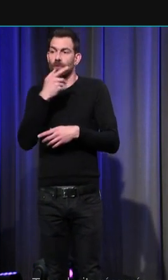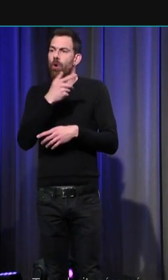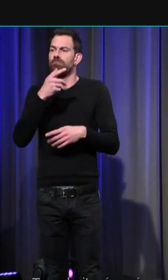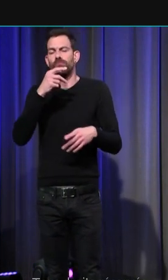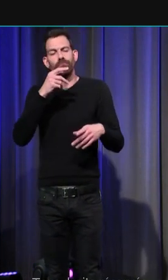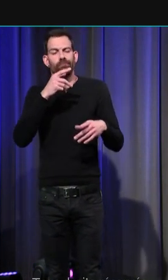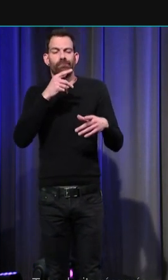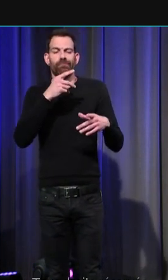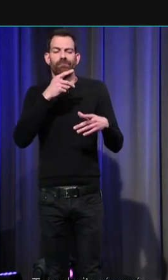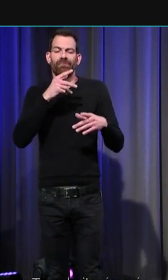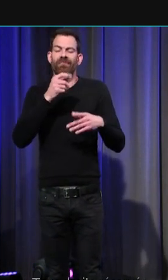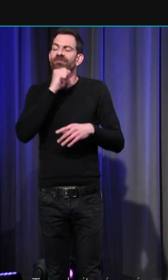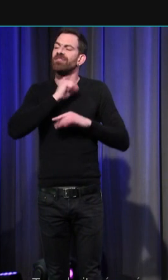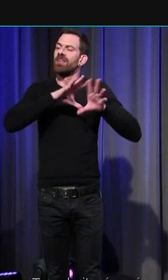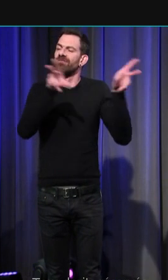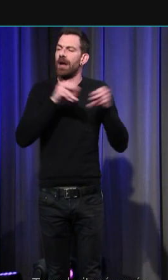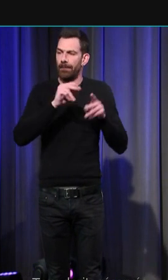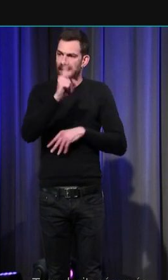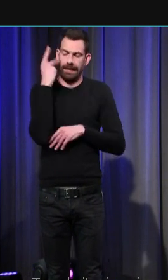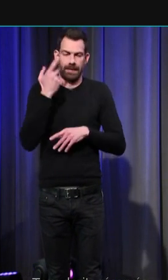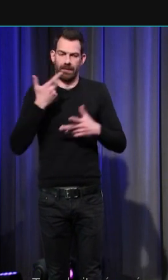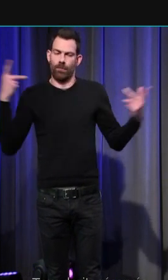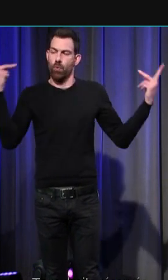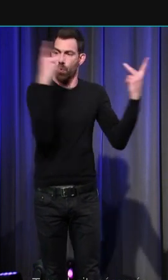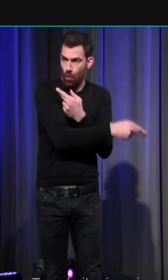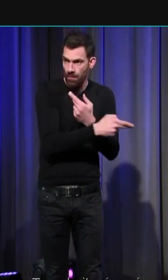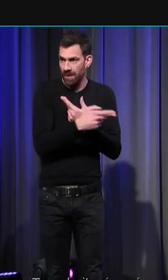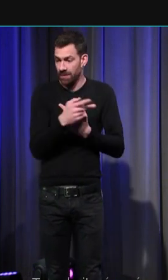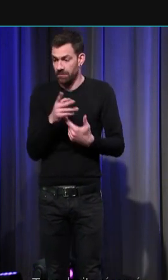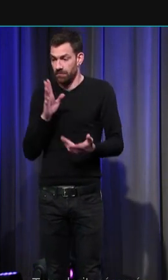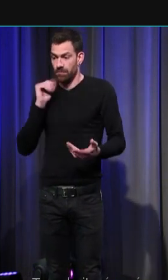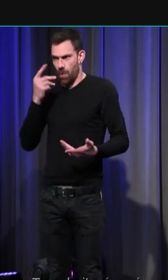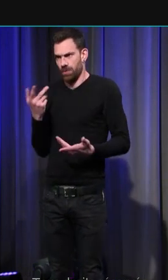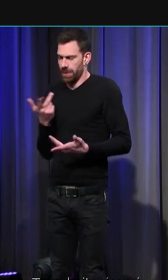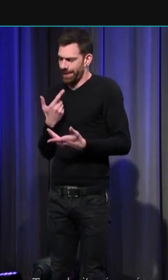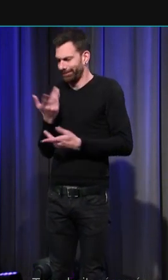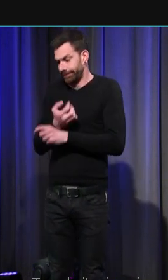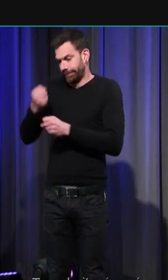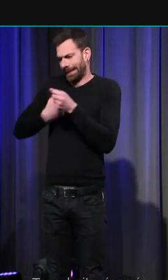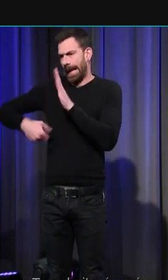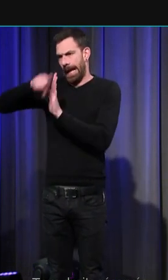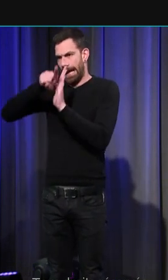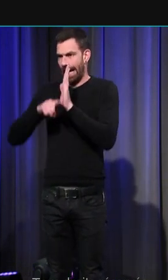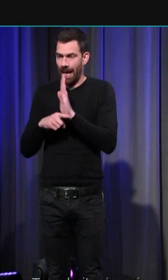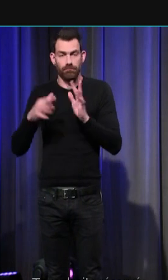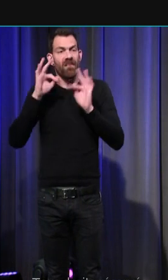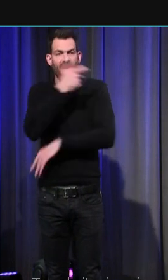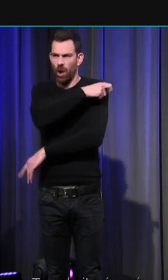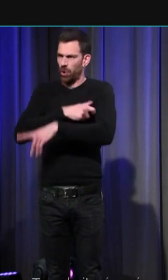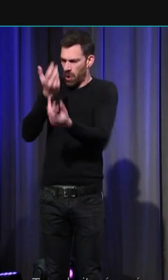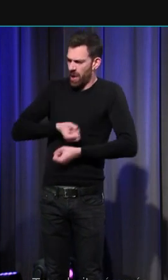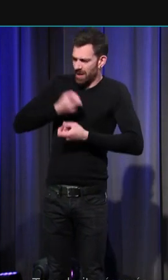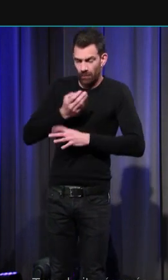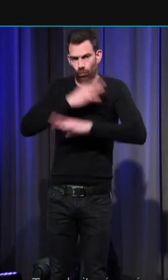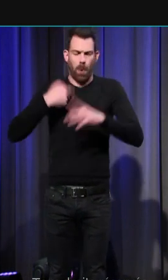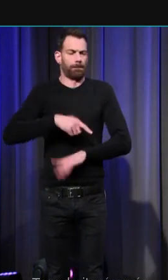vieux clans aristocratiques pour cela elle en interdit ou elle en limite à tout le moins les exhibitions ostentatoires que ce